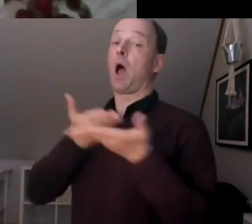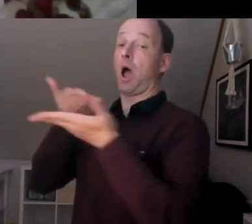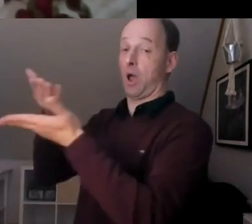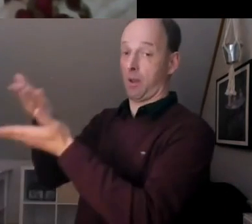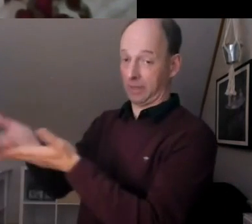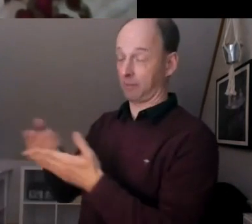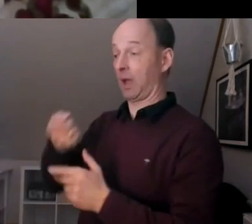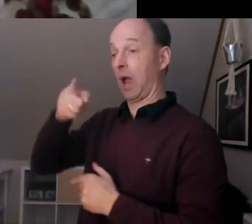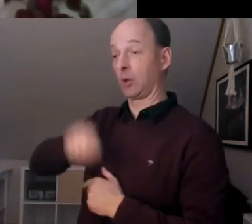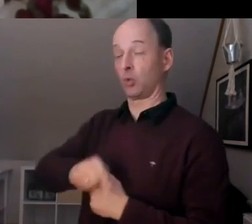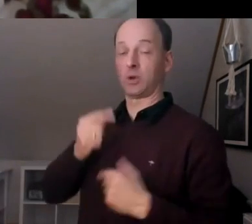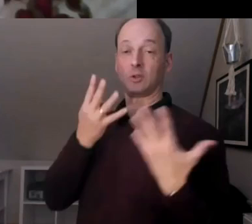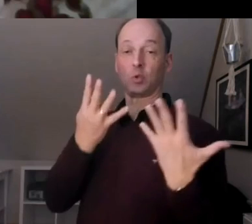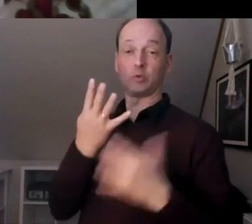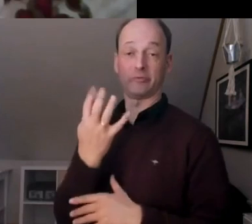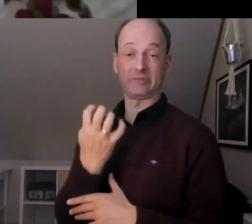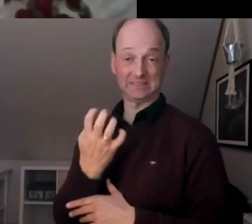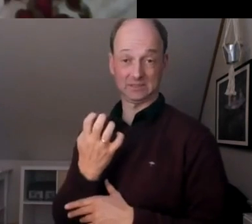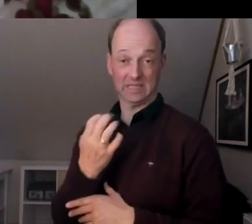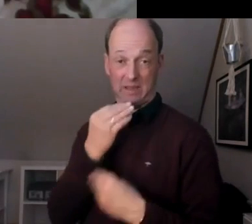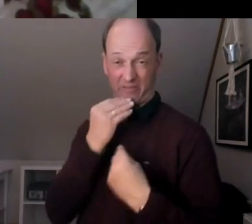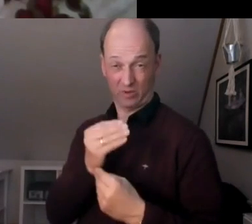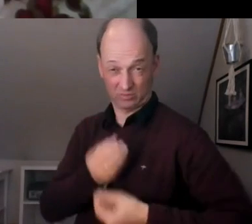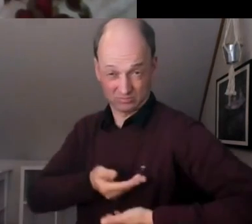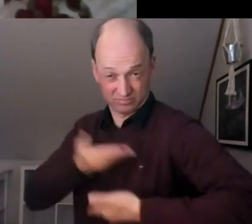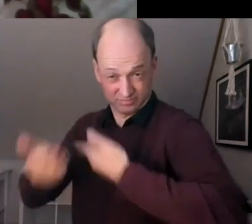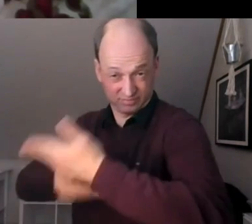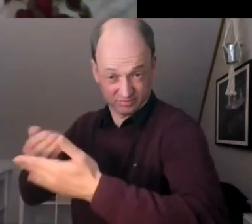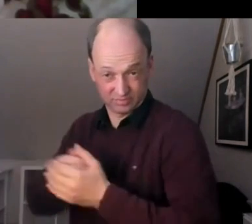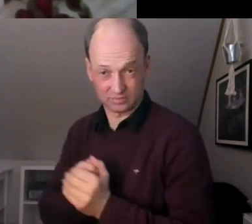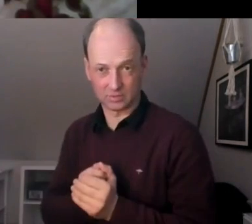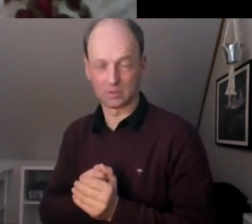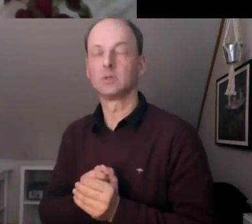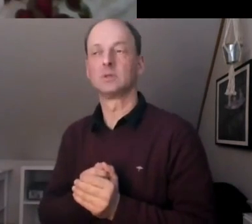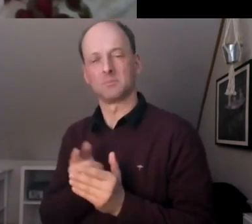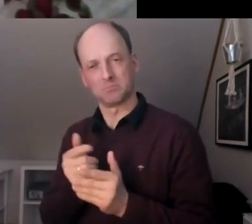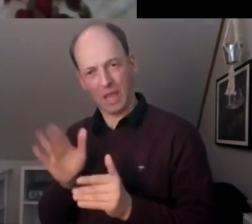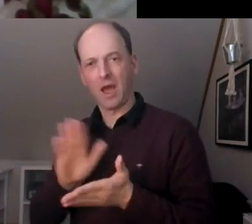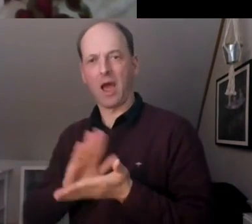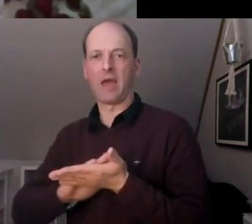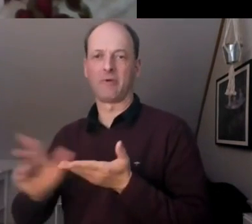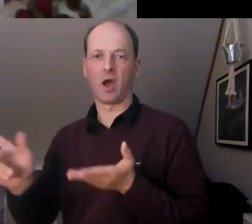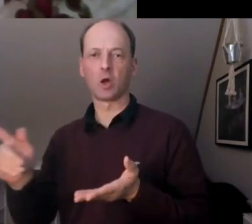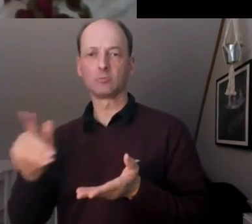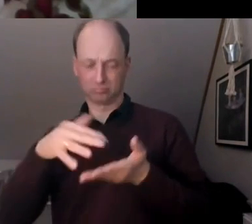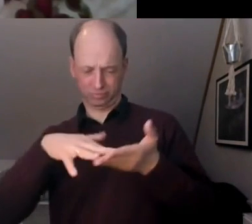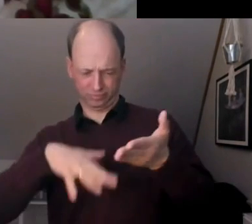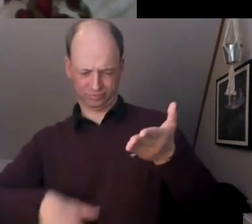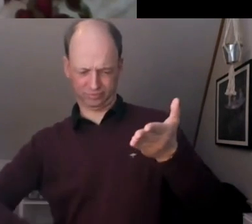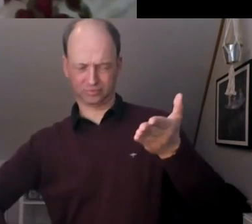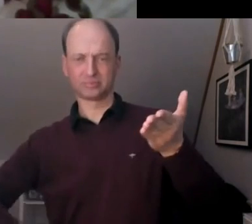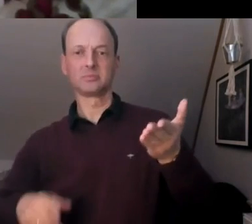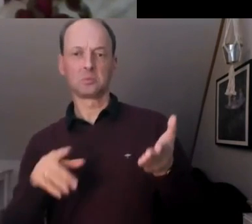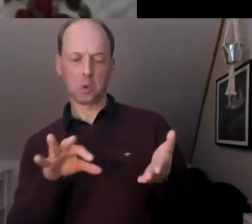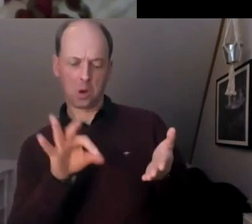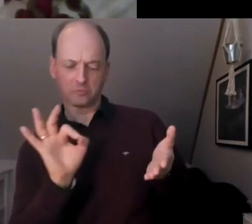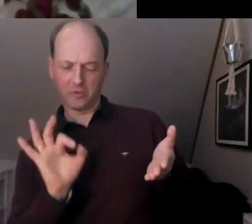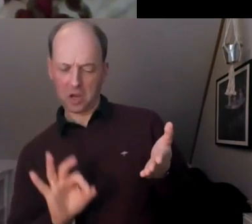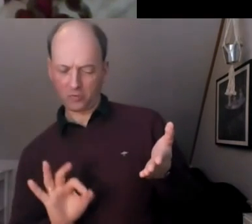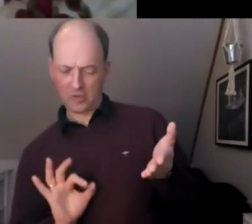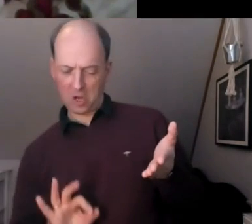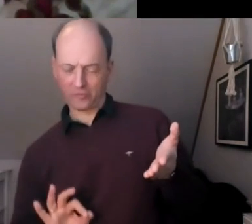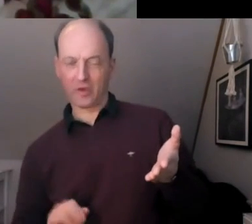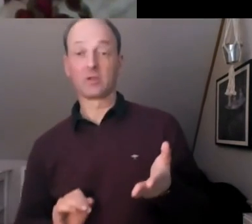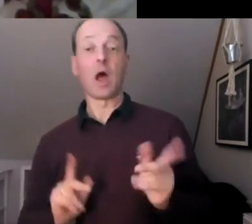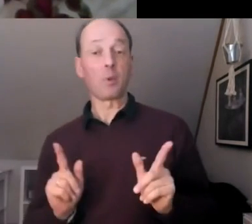dann ist die Rosinenpickerei natürlich ein bisschen einfacher. Und das, obwohl Macron in Frankreich